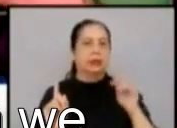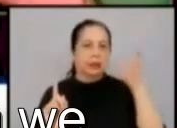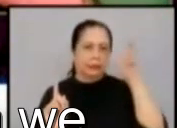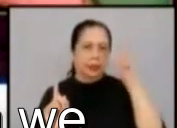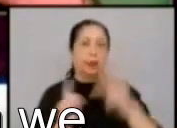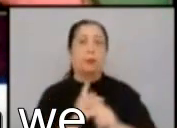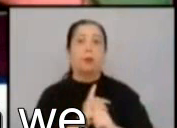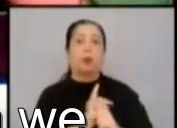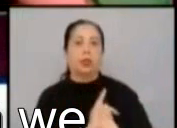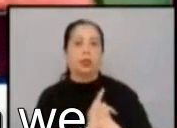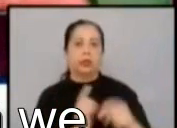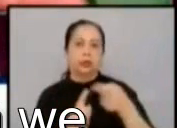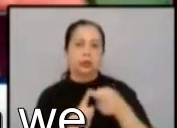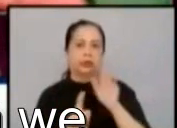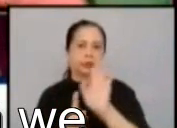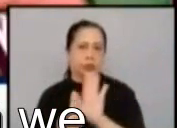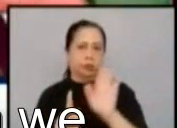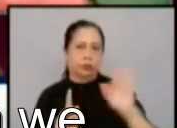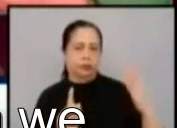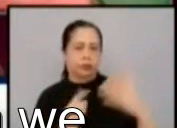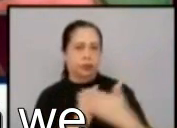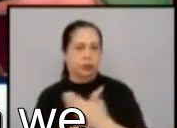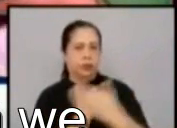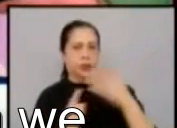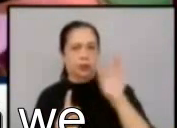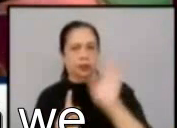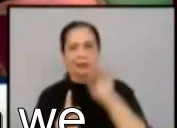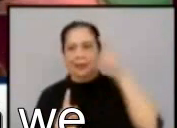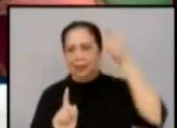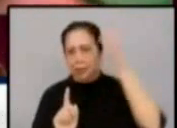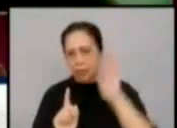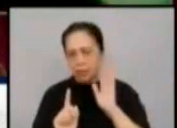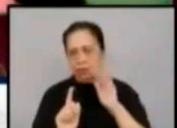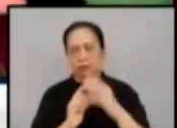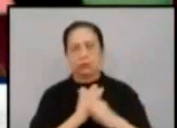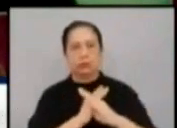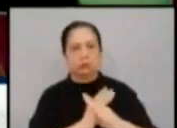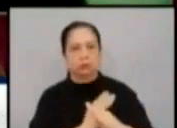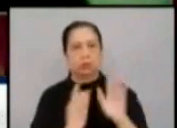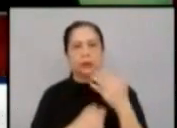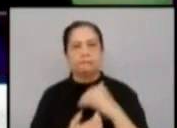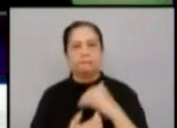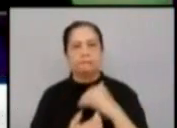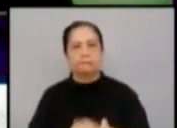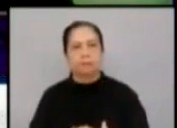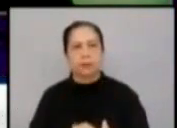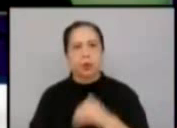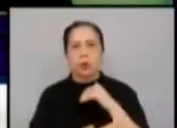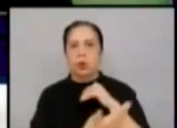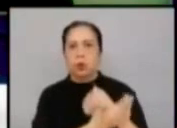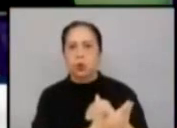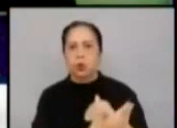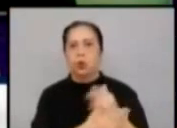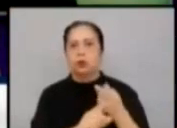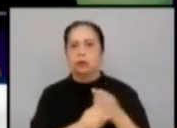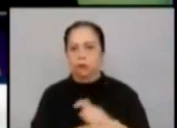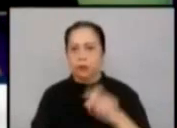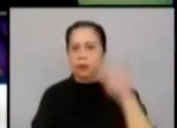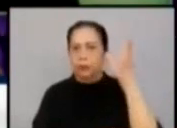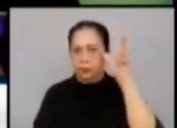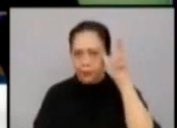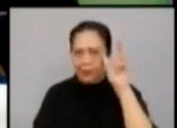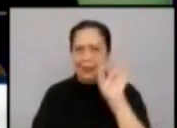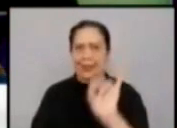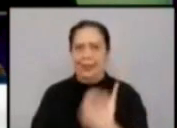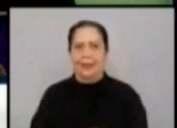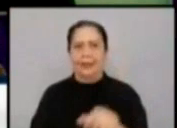pagpapalayas ng demonyo, parang ang concern ng exorcism ay ang demonyo, no? Pero, hindi po, eh. Ito